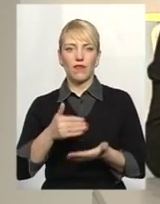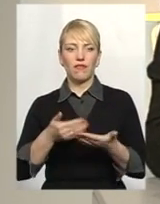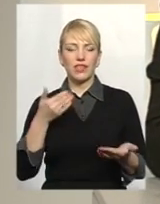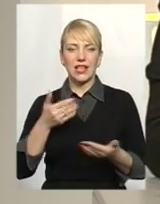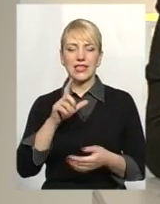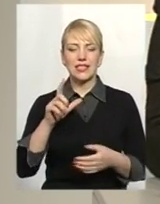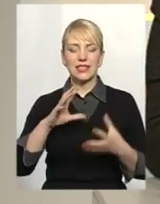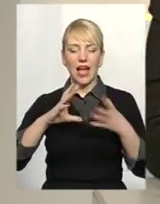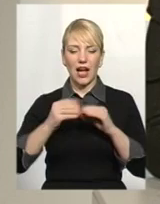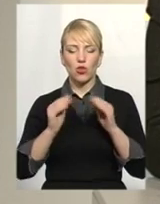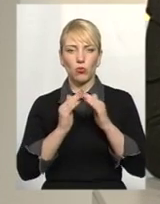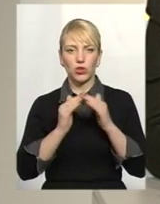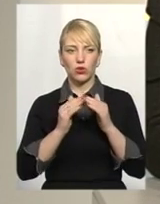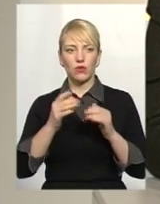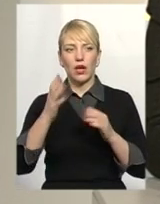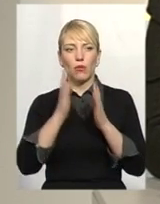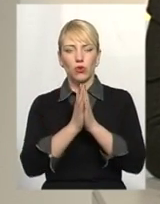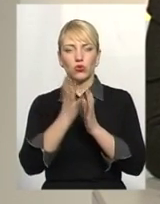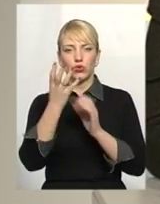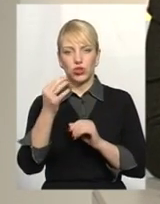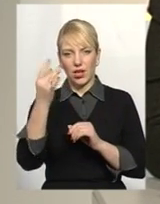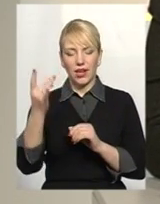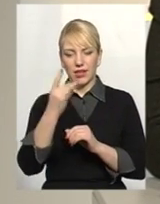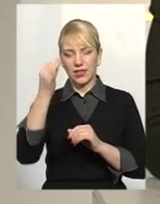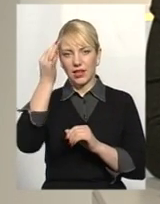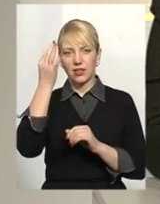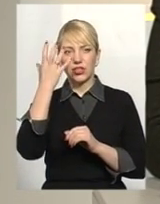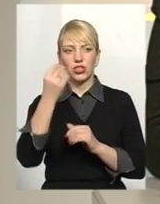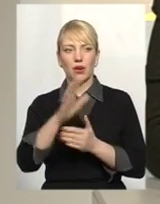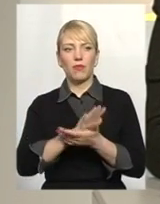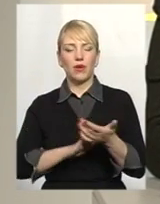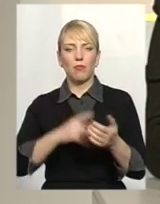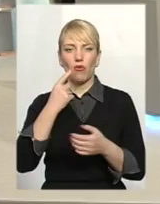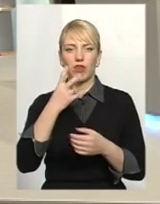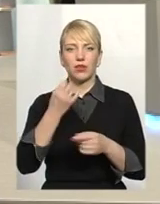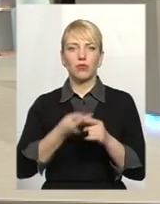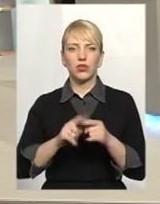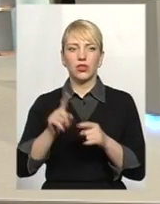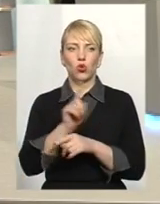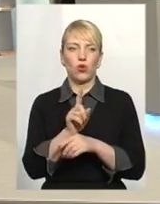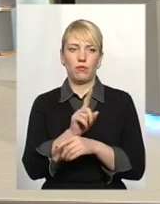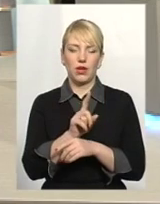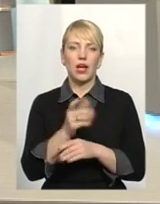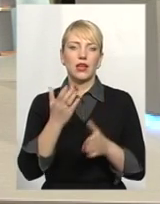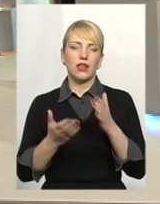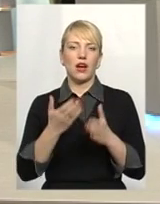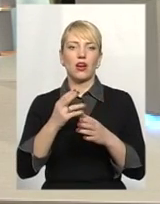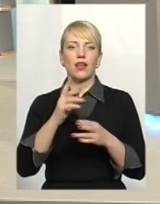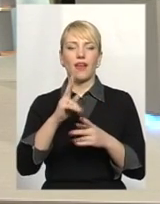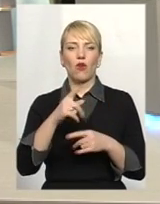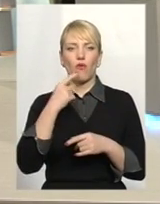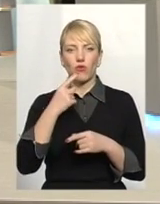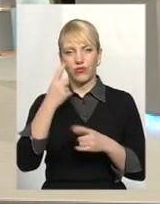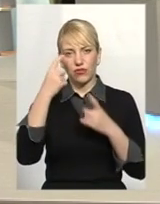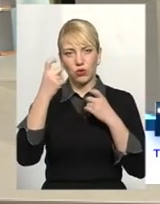Прошу зараз ще раз нагадати і ще далі поговорити про ці норми, тому що, як от говориться в